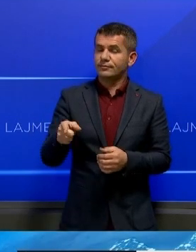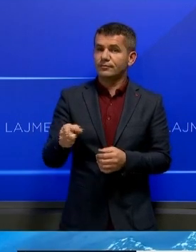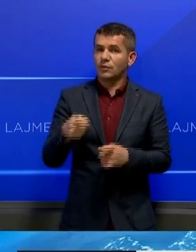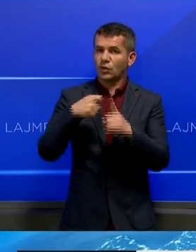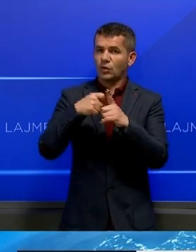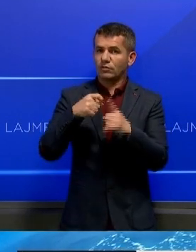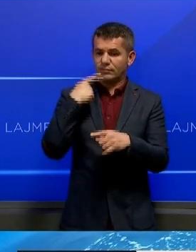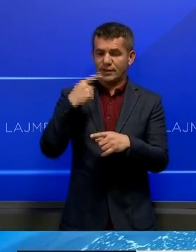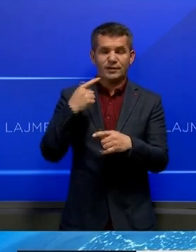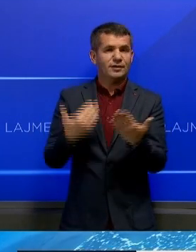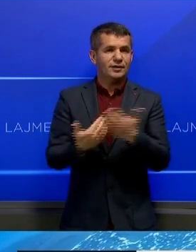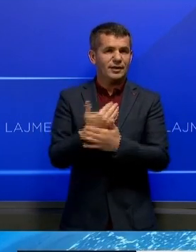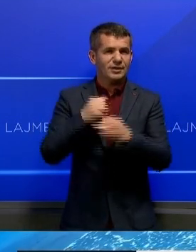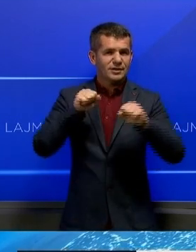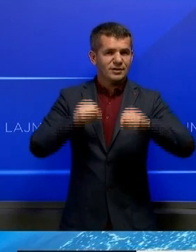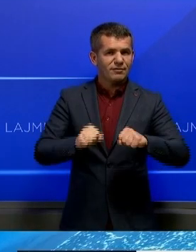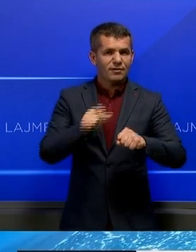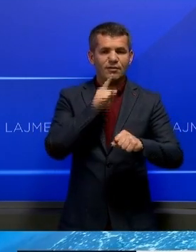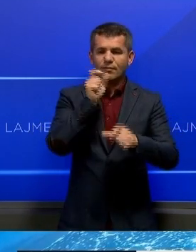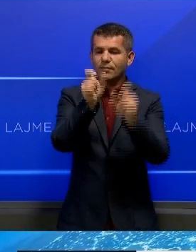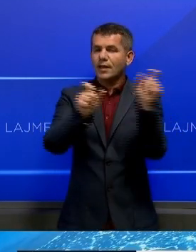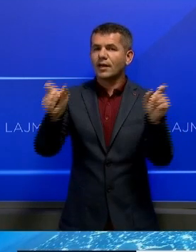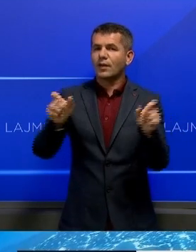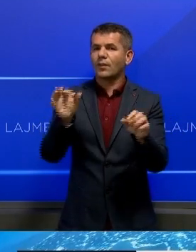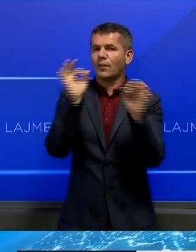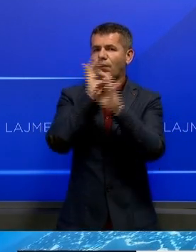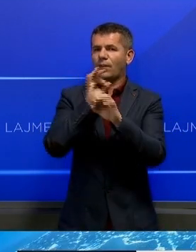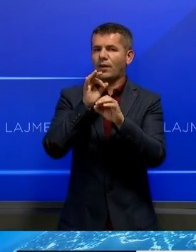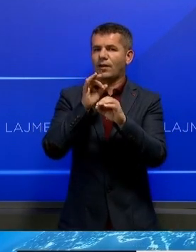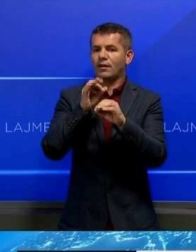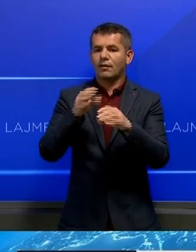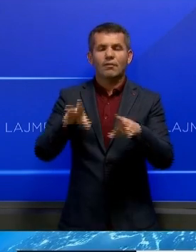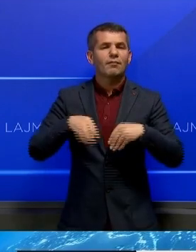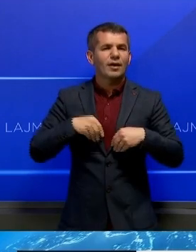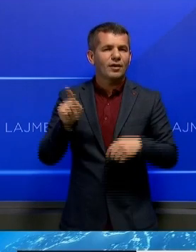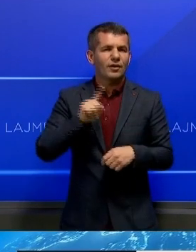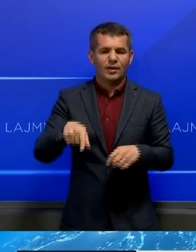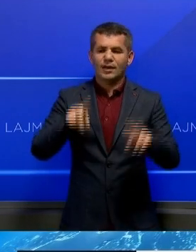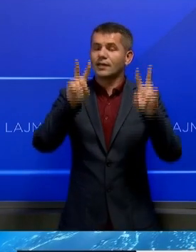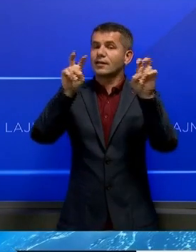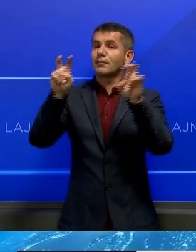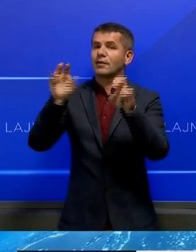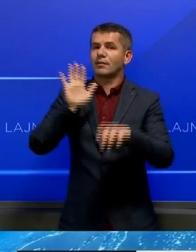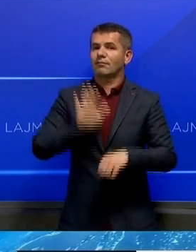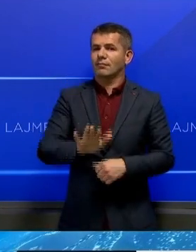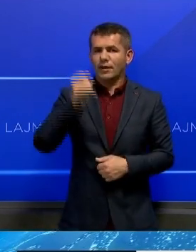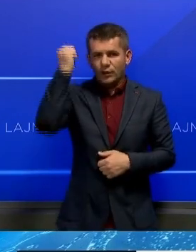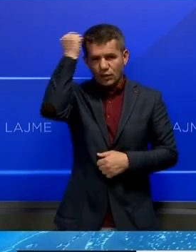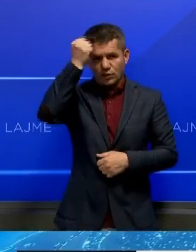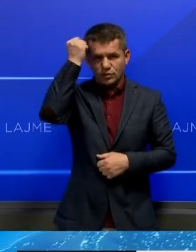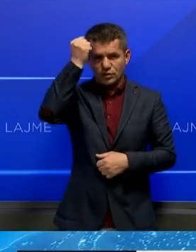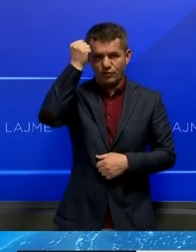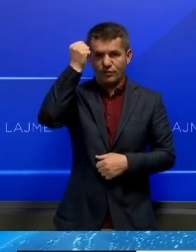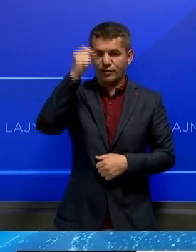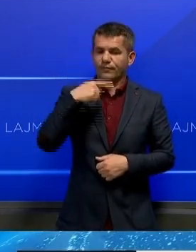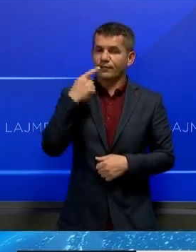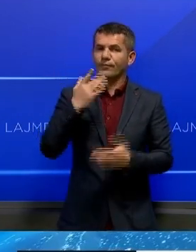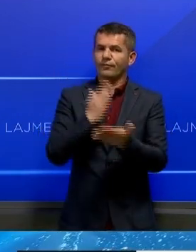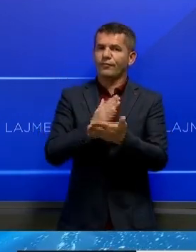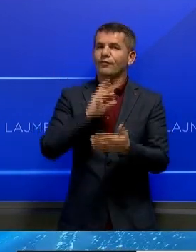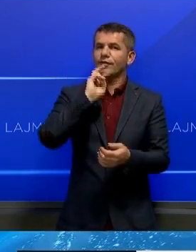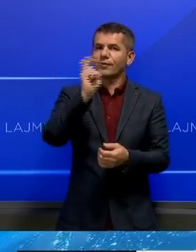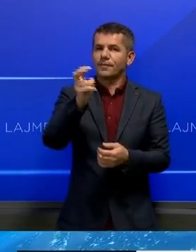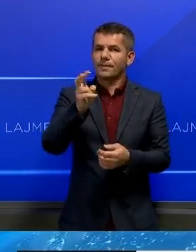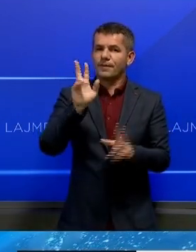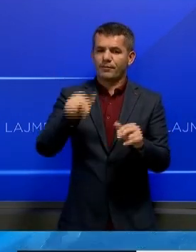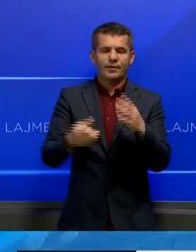realiteti ri qeverisët nga njerës që nuk bëjnë kompromise, duke i hapur temat e brendshme të Kosovës, diri sa folje dhe për